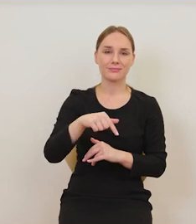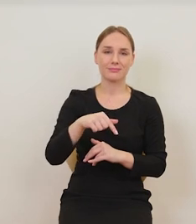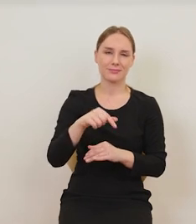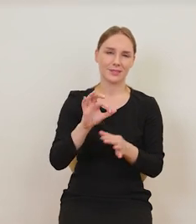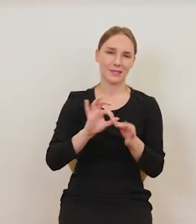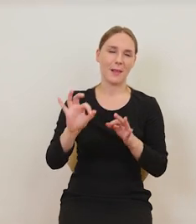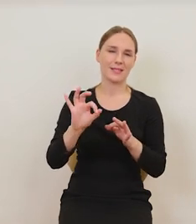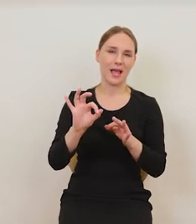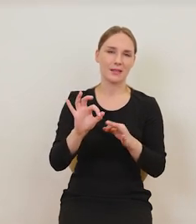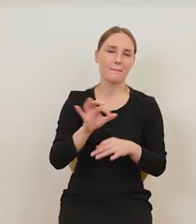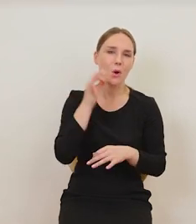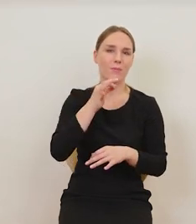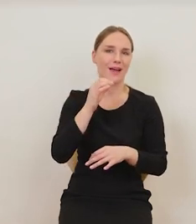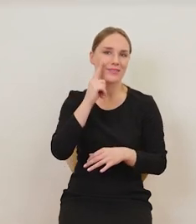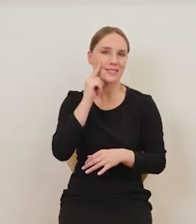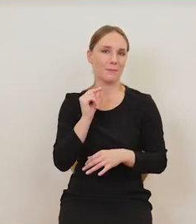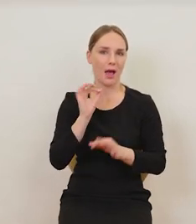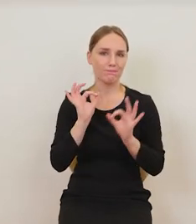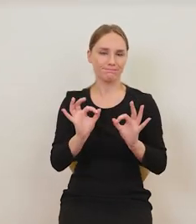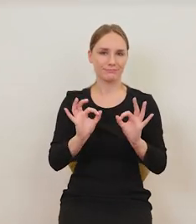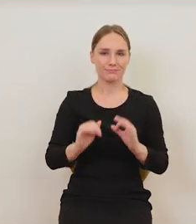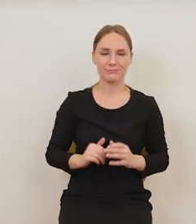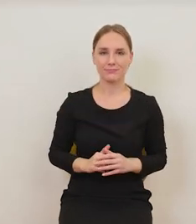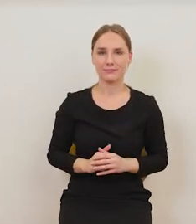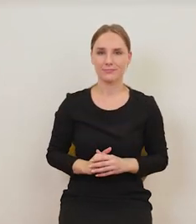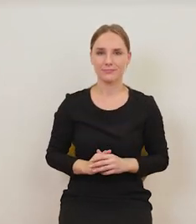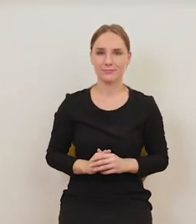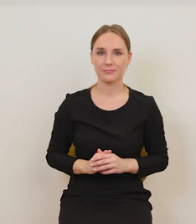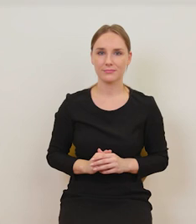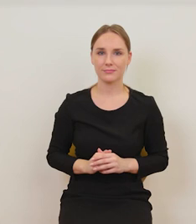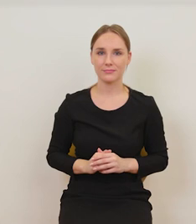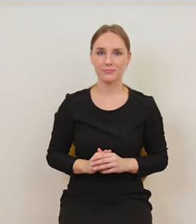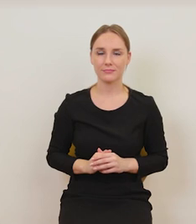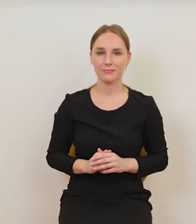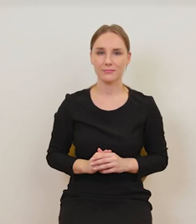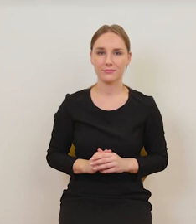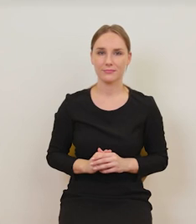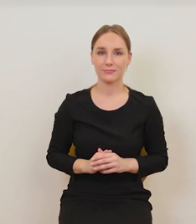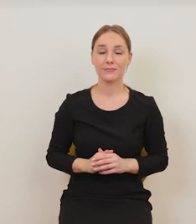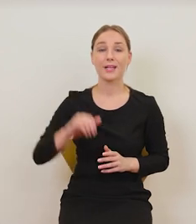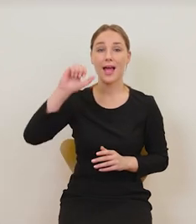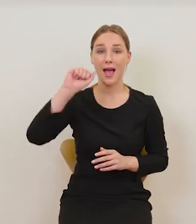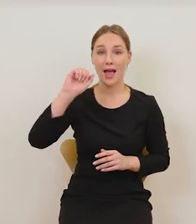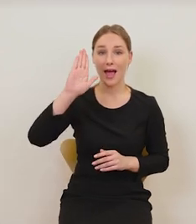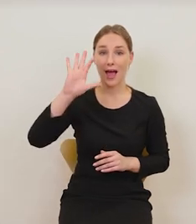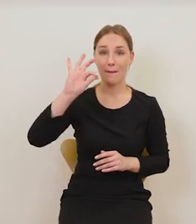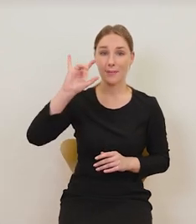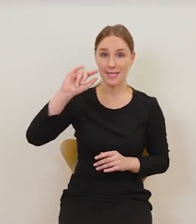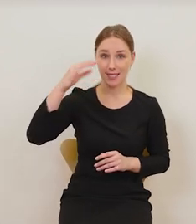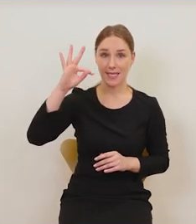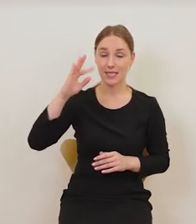dla poprawienia czy stworzenia odpowiedniego smaku. Absynt to nie był tylko